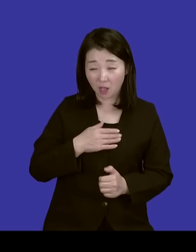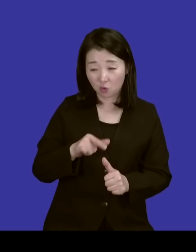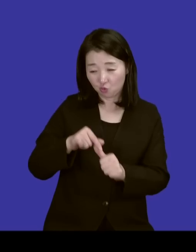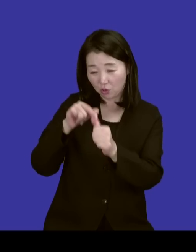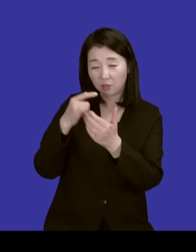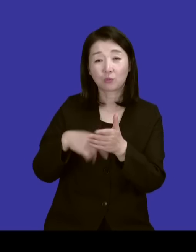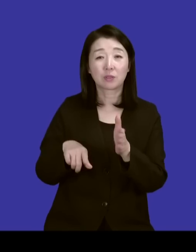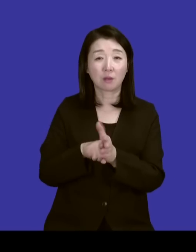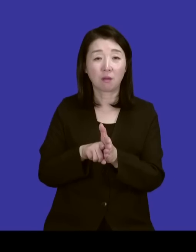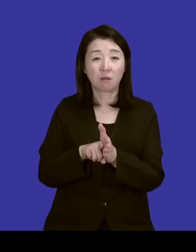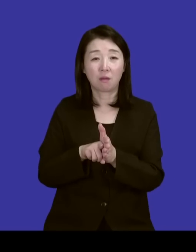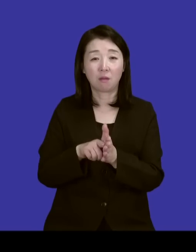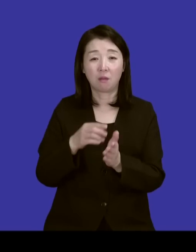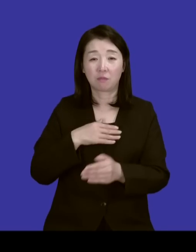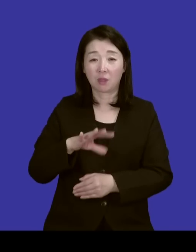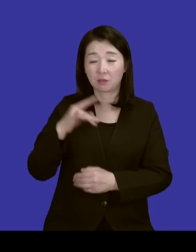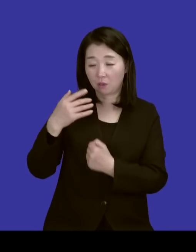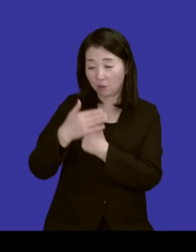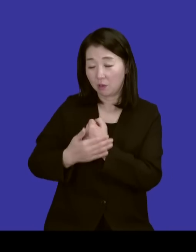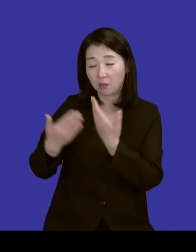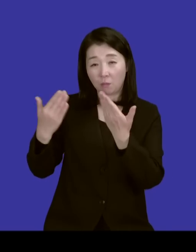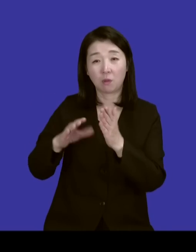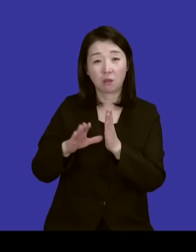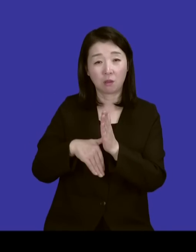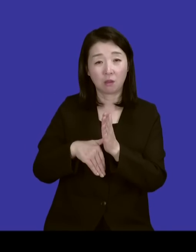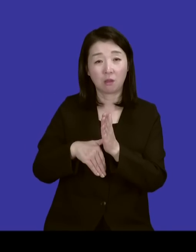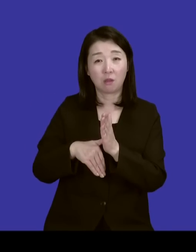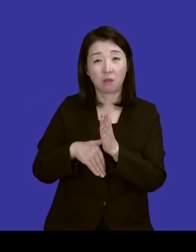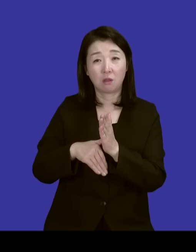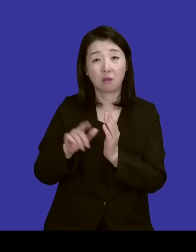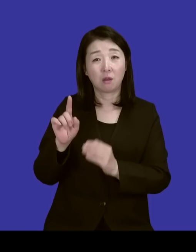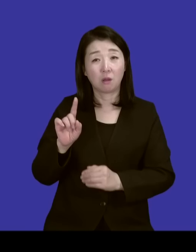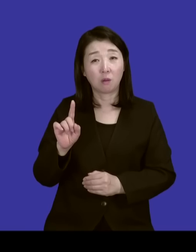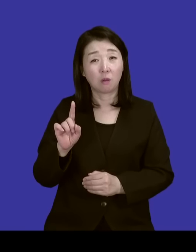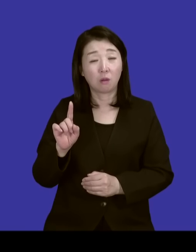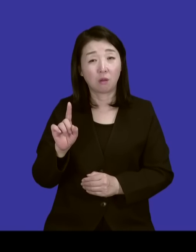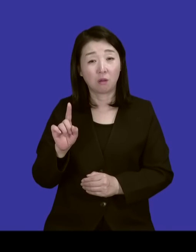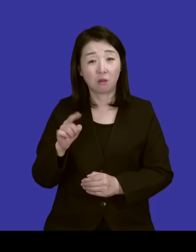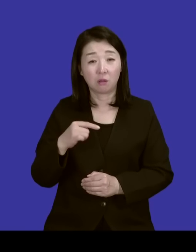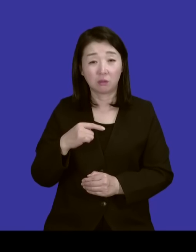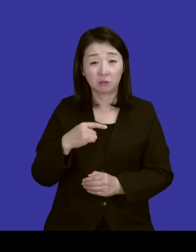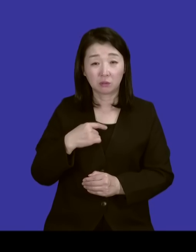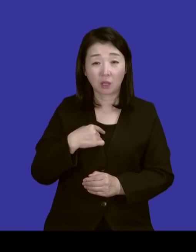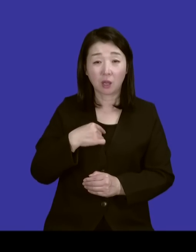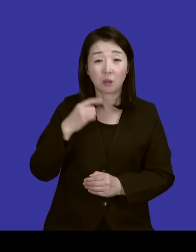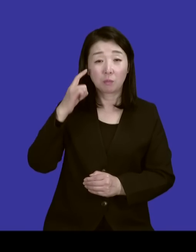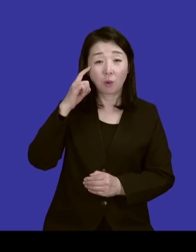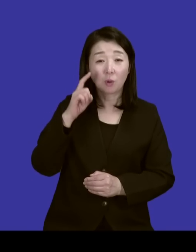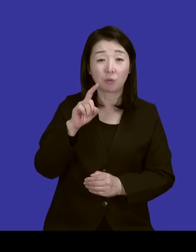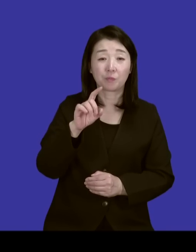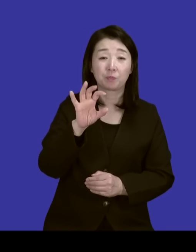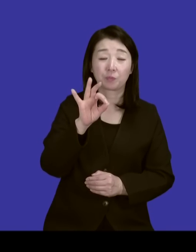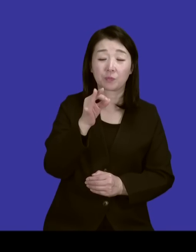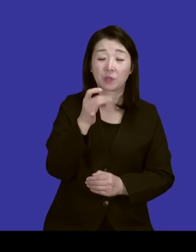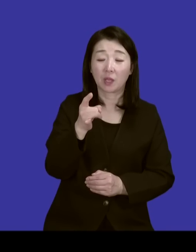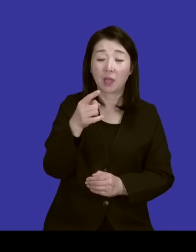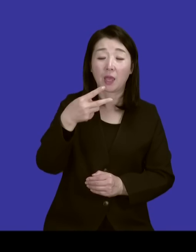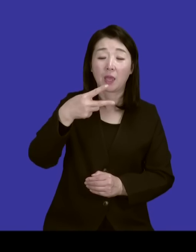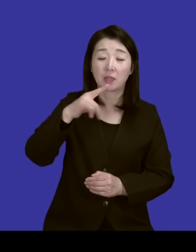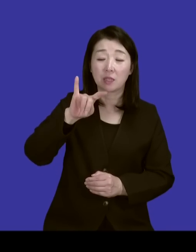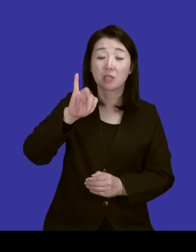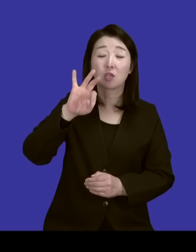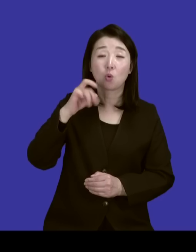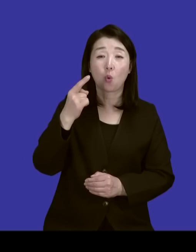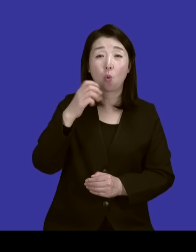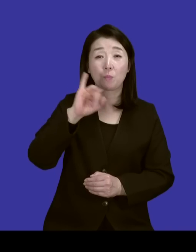위해서 저는 처음에 은혜 받았을 때 나는 무슨 큰 어떤 저는 이디오피아 선교사로 갈 뻔 했어요. 그런 데 가서